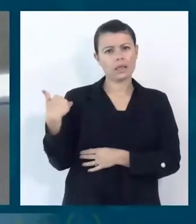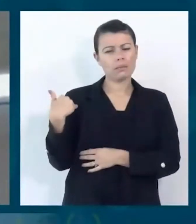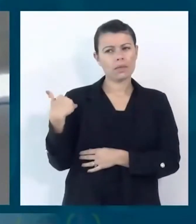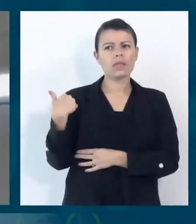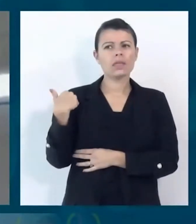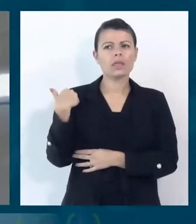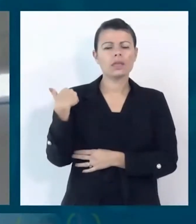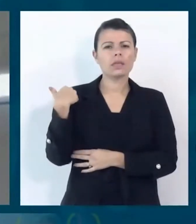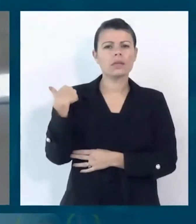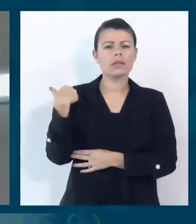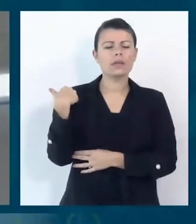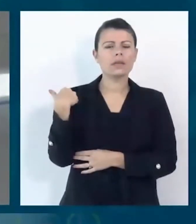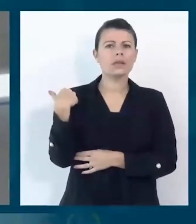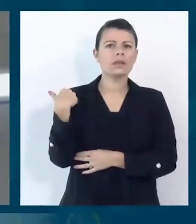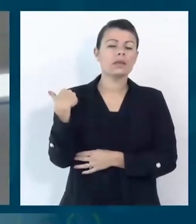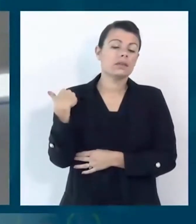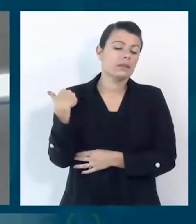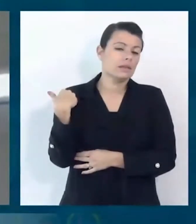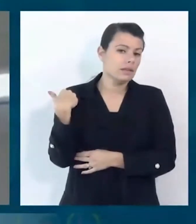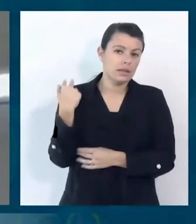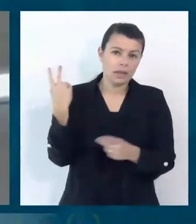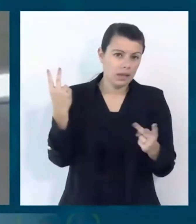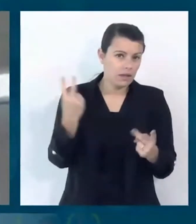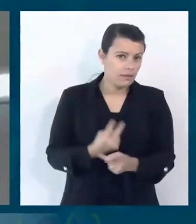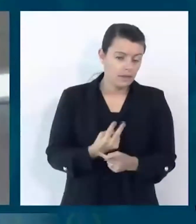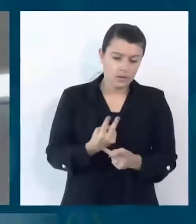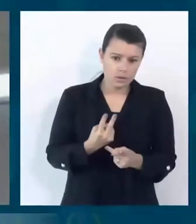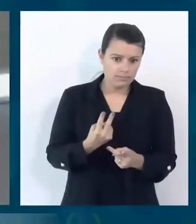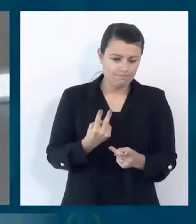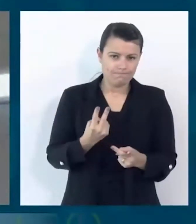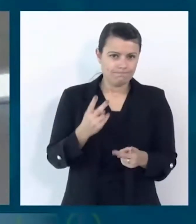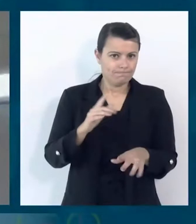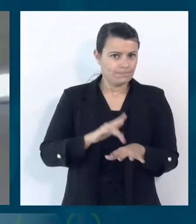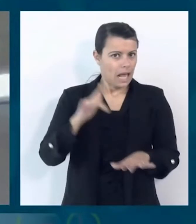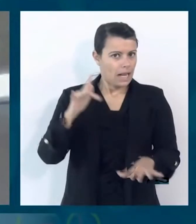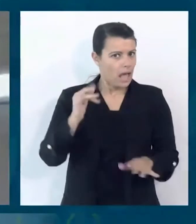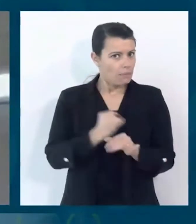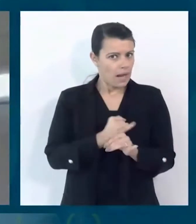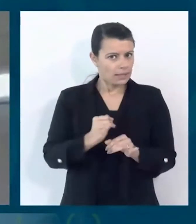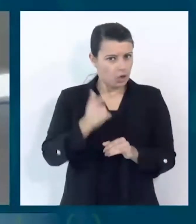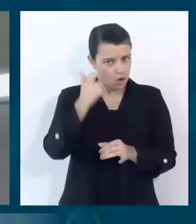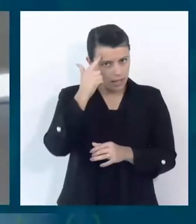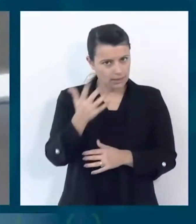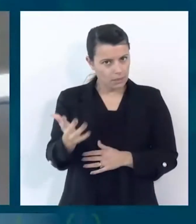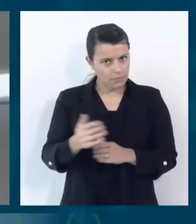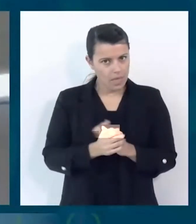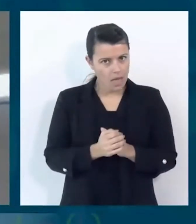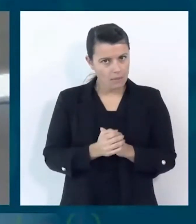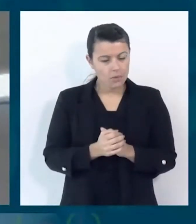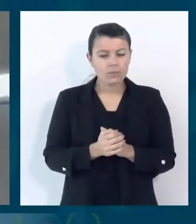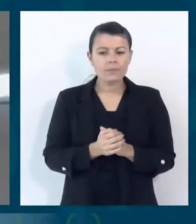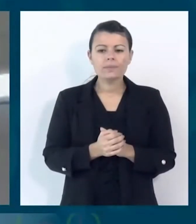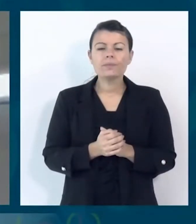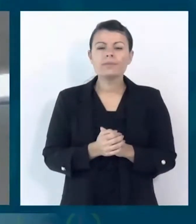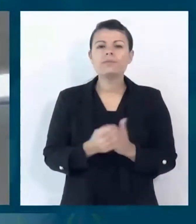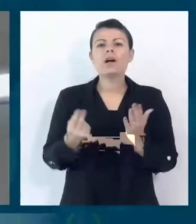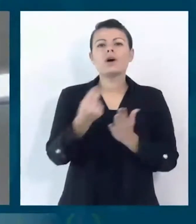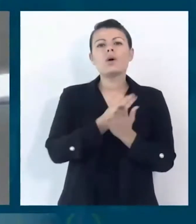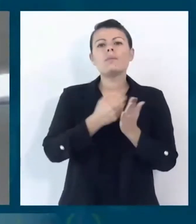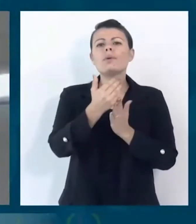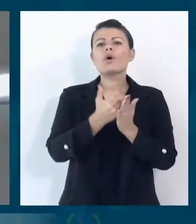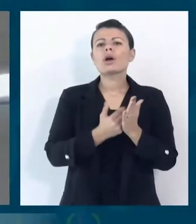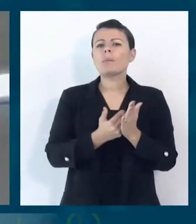tutto particolare. Sappiamo che la programmazione attuale si va a